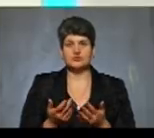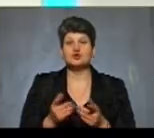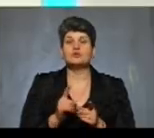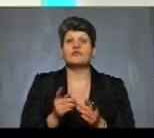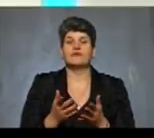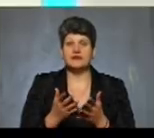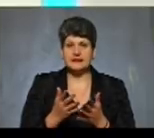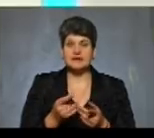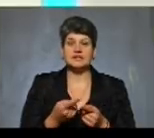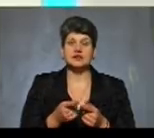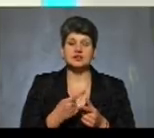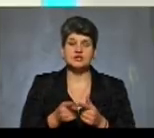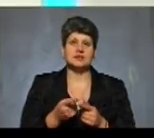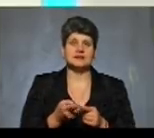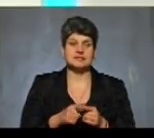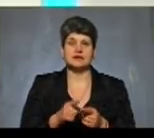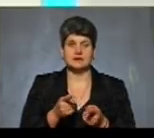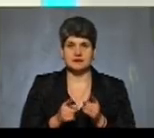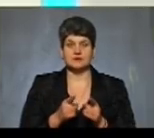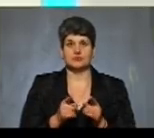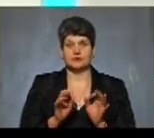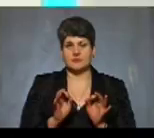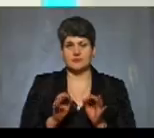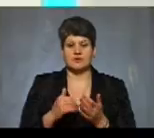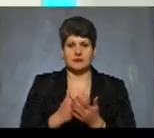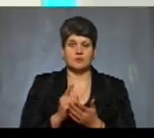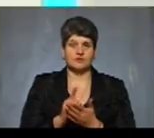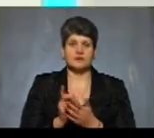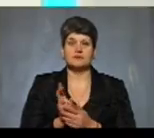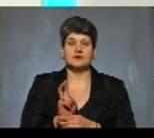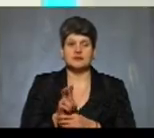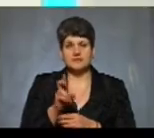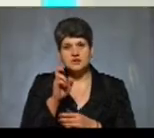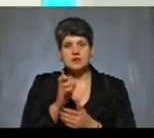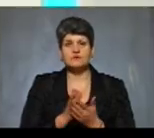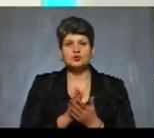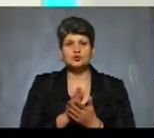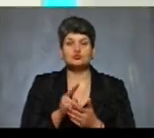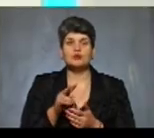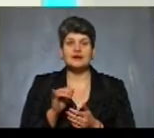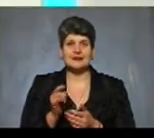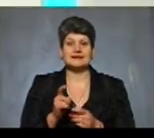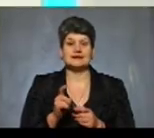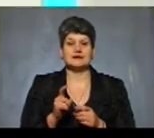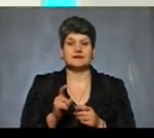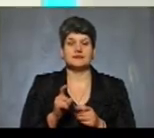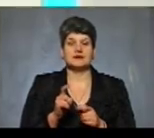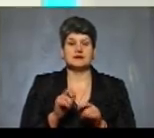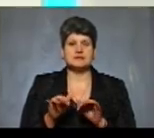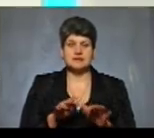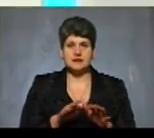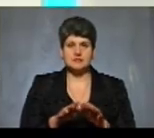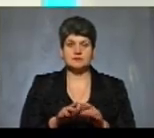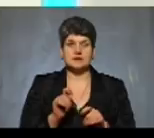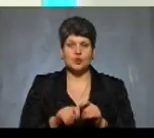чи дійсно цей лікарський засіб належної якості, ми маємо звернутися в державну службу з лікарських засобів та контролю за наркотиками, в нашому